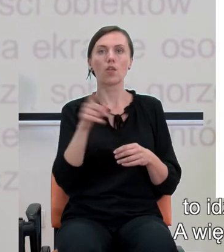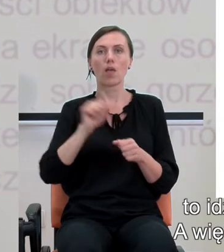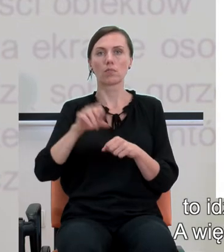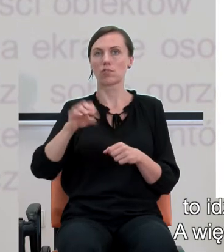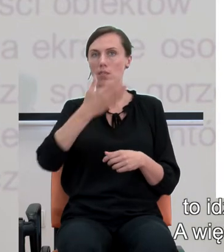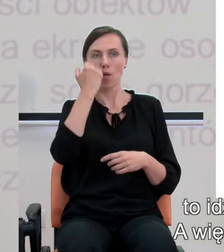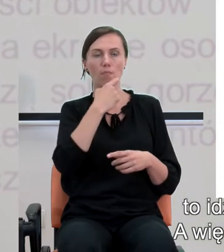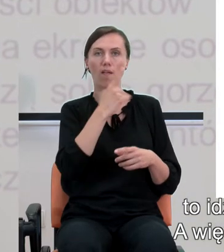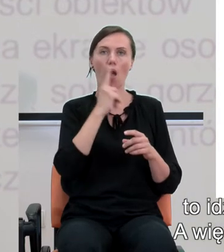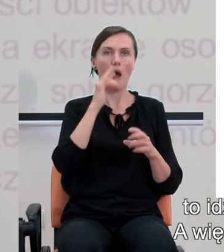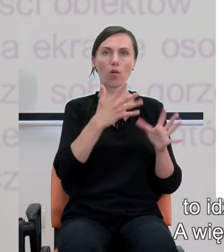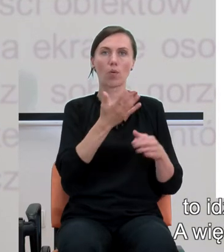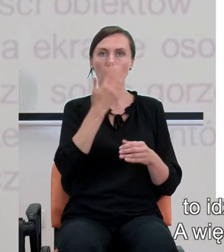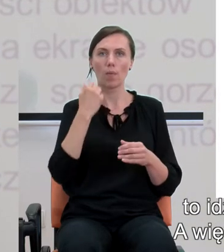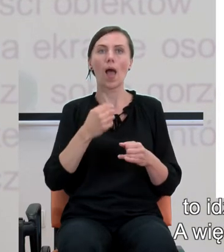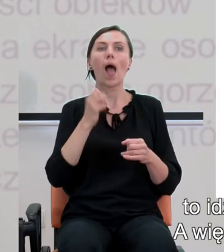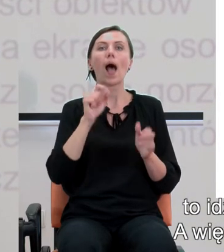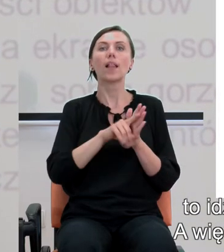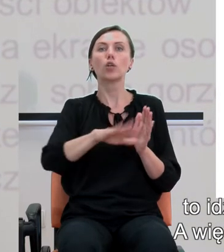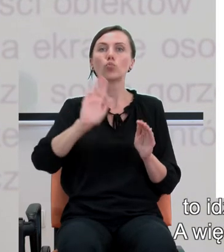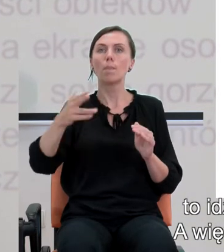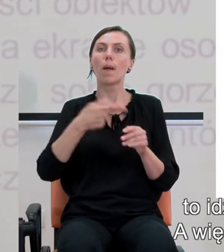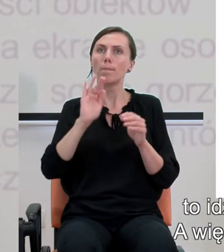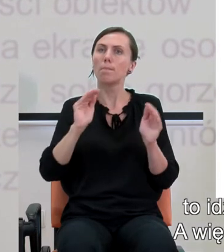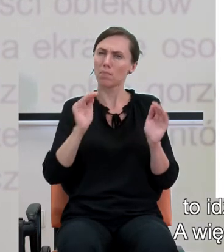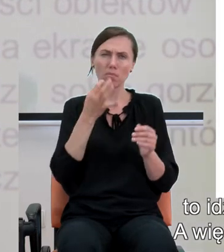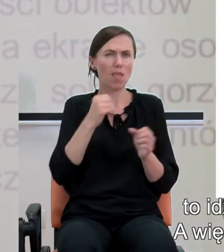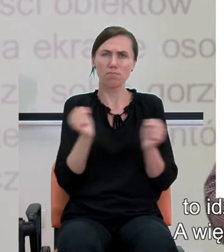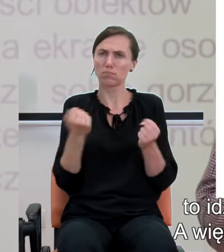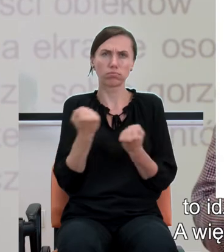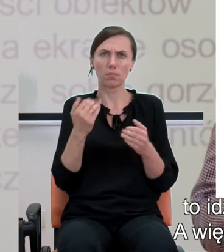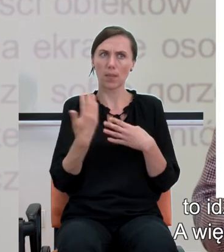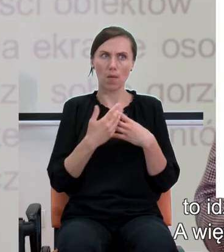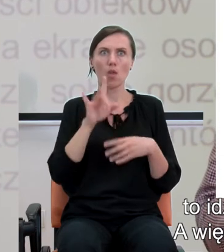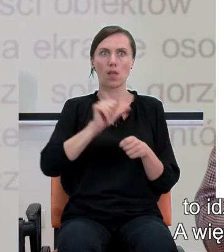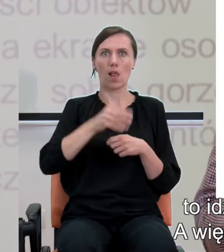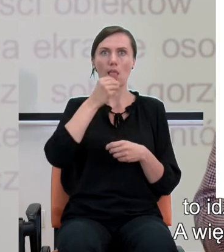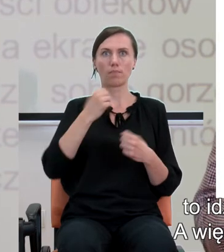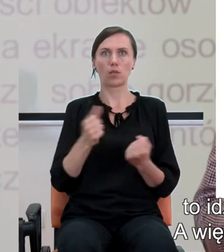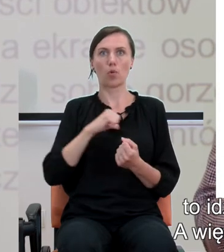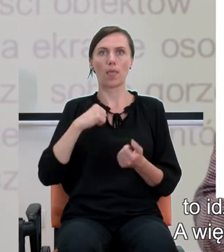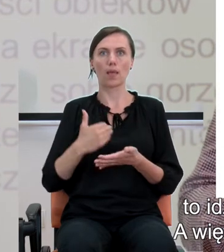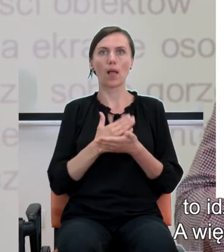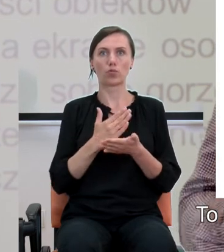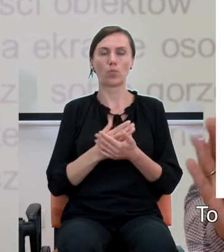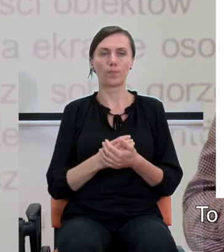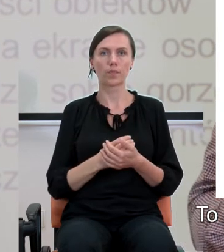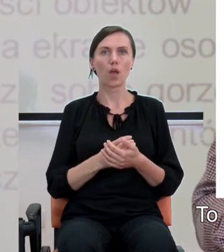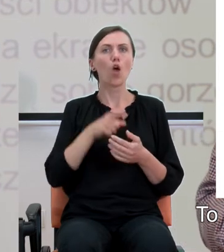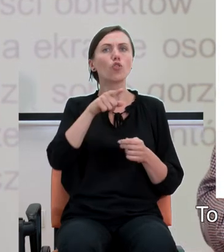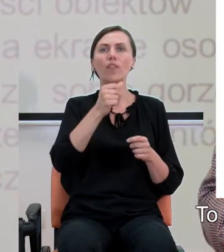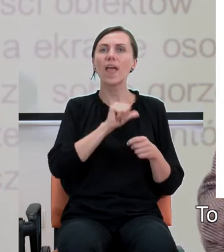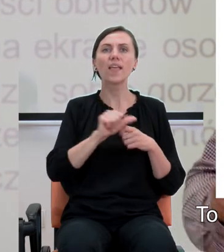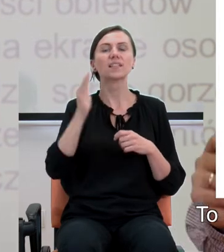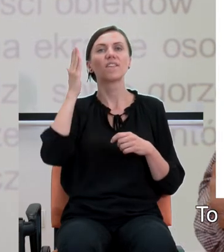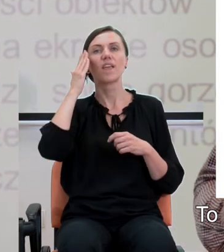gorzej niż dzieciom niskolękowym. A więc tutaj znowu mamy taki typowy wzorzec. To nie jest wiedza, to